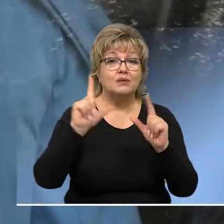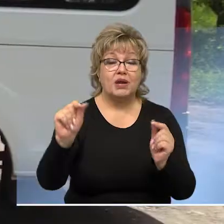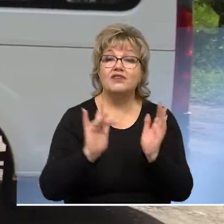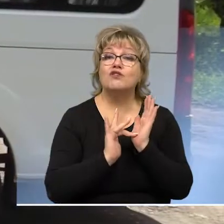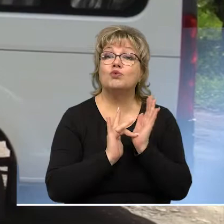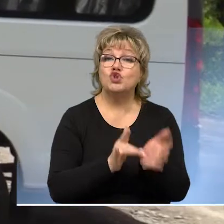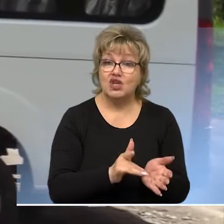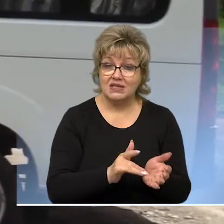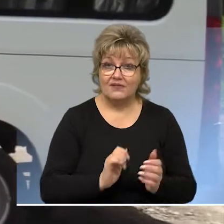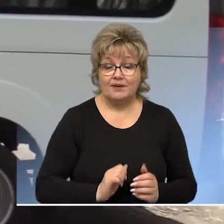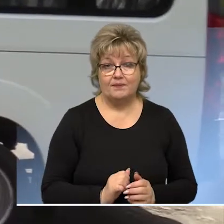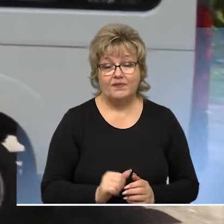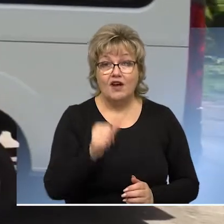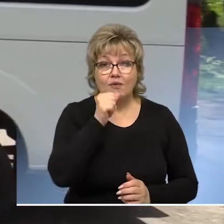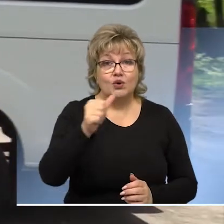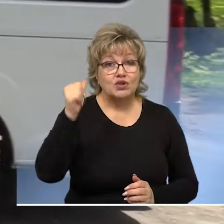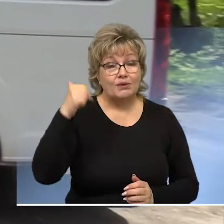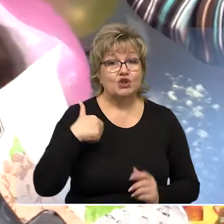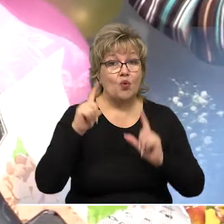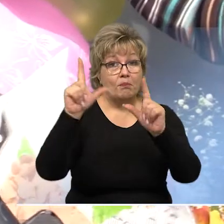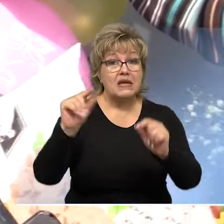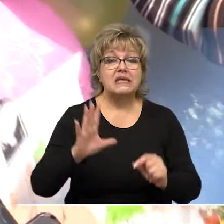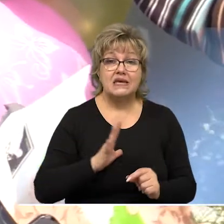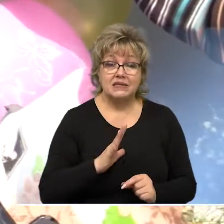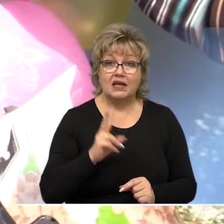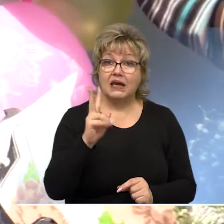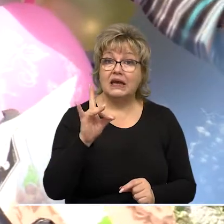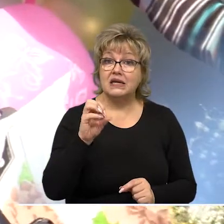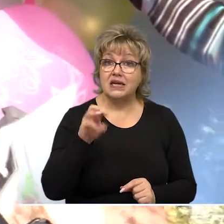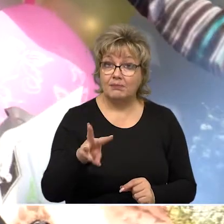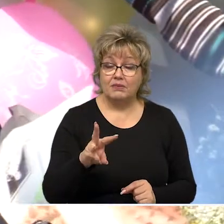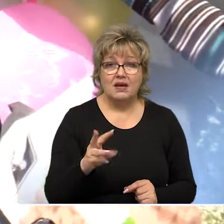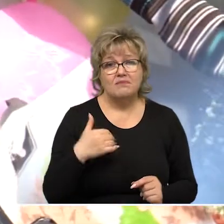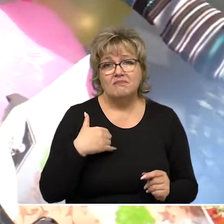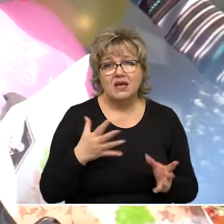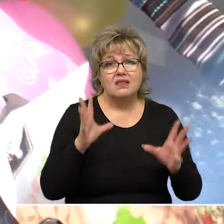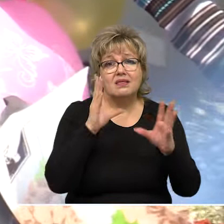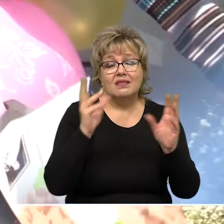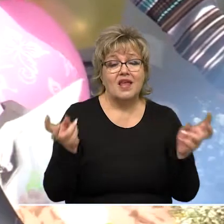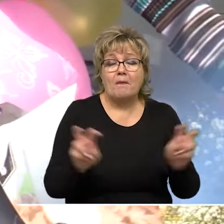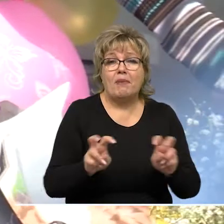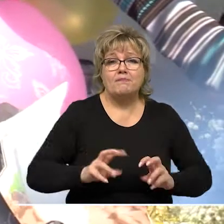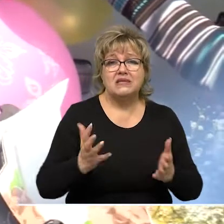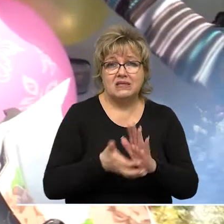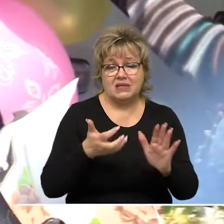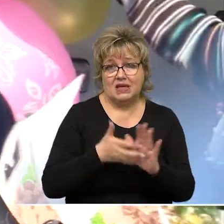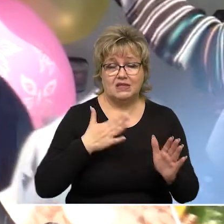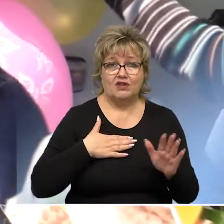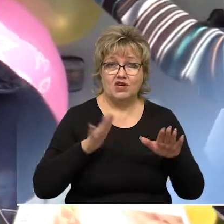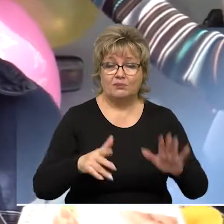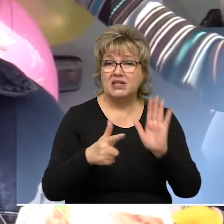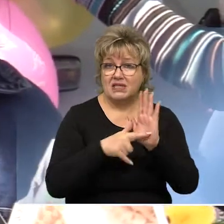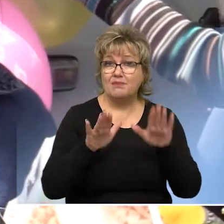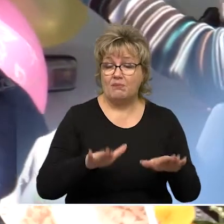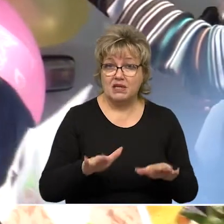отправиться в путешествие. В прошлом году мы ездили в Крым и не поместились в нашей машине. Вот она у семья